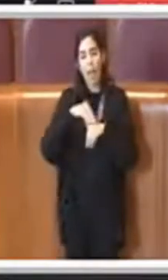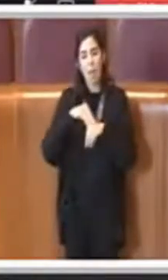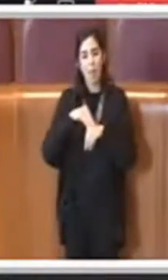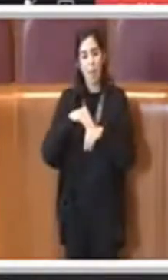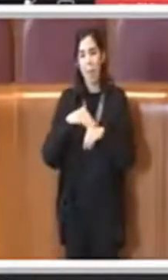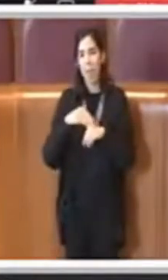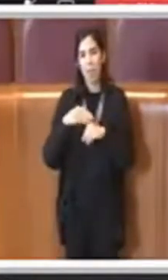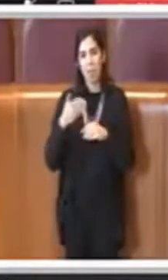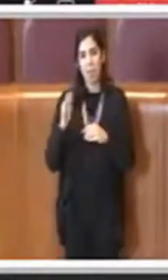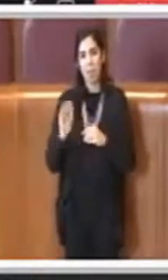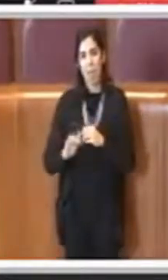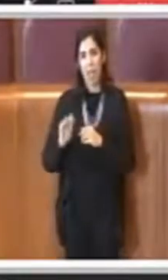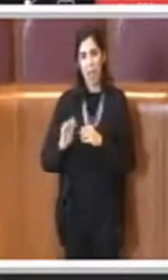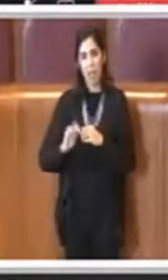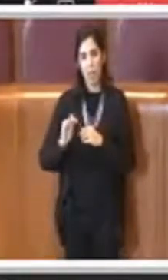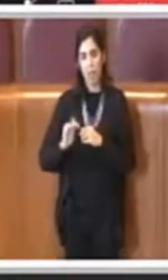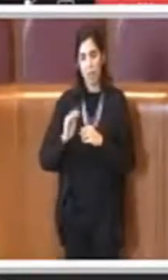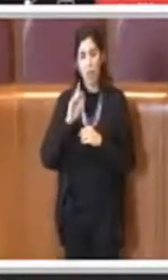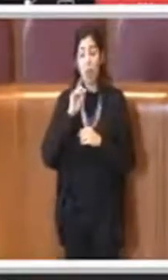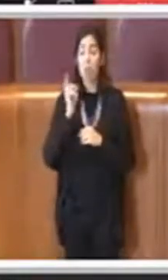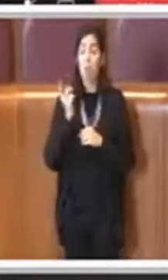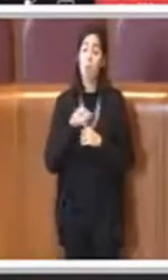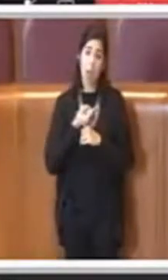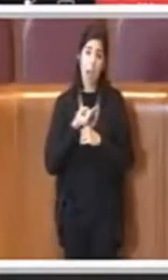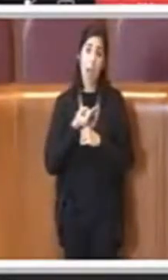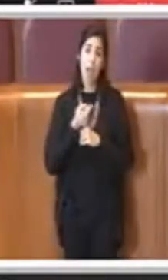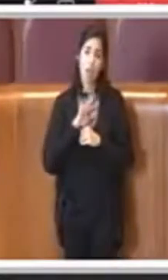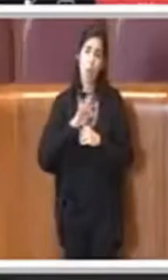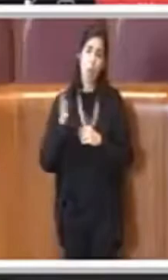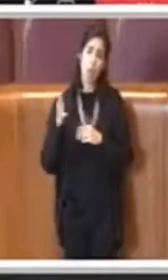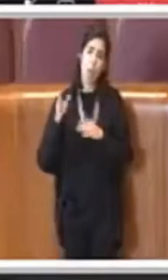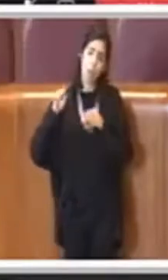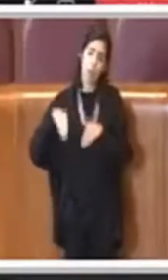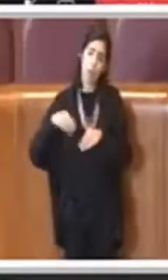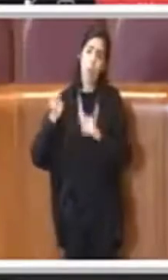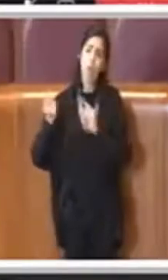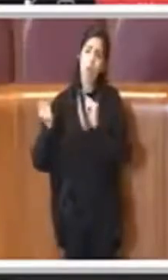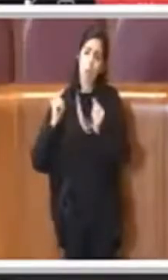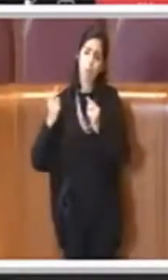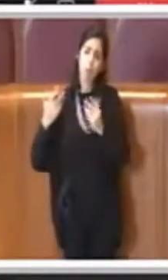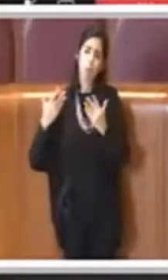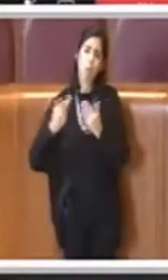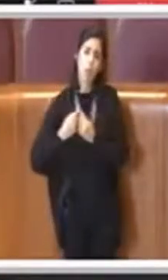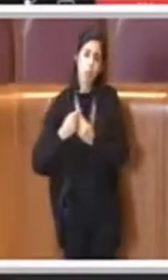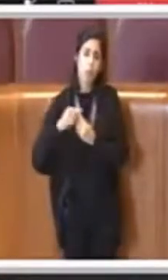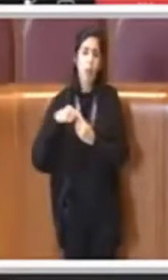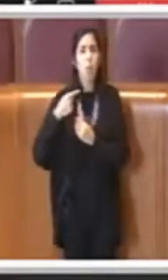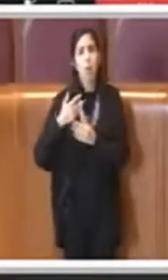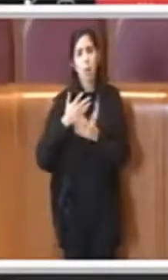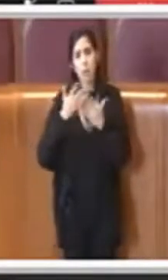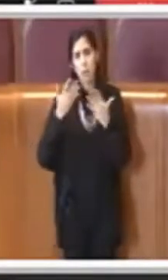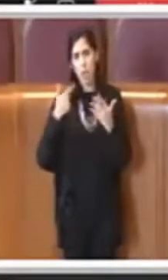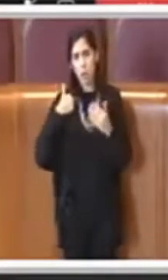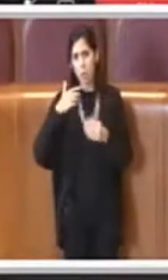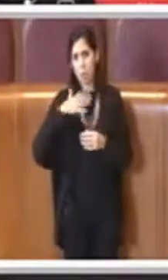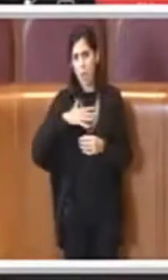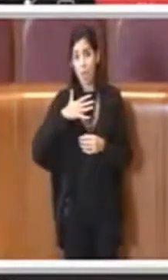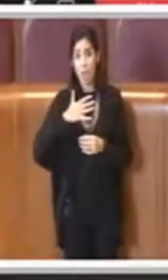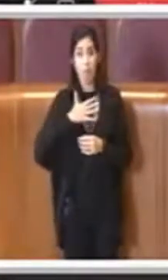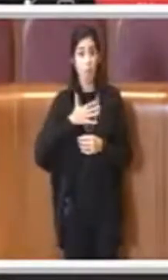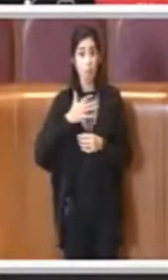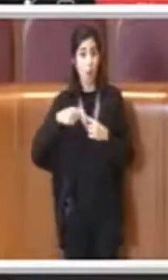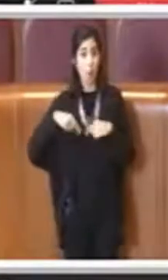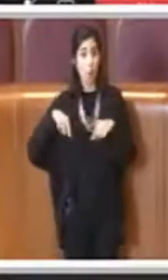e come al solito avrò piacere di illustrare nella mia commissione gli aggiornamenti di questo